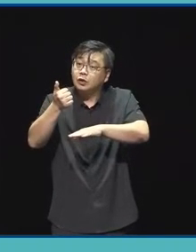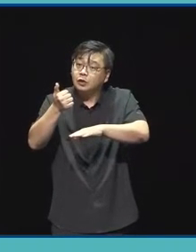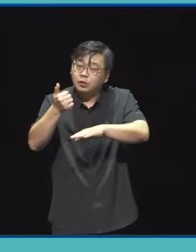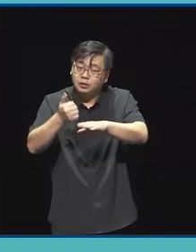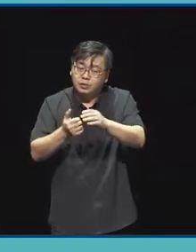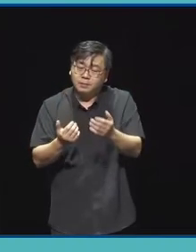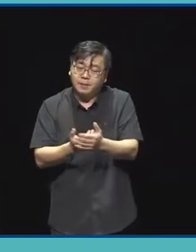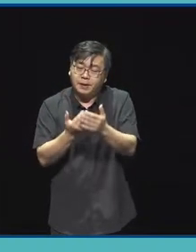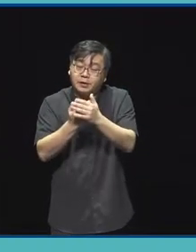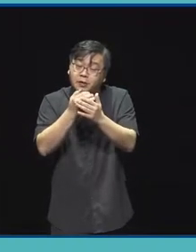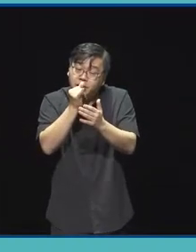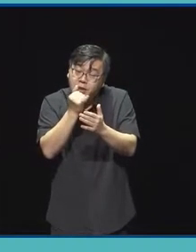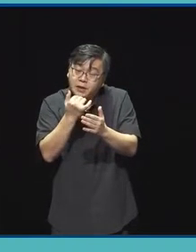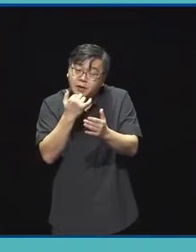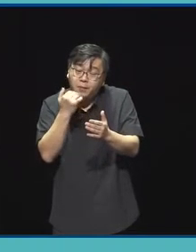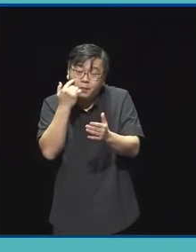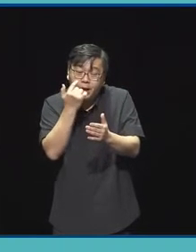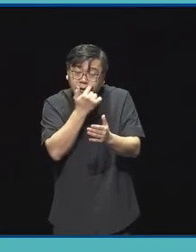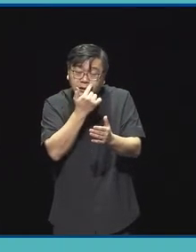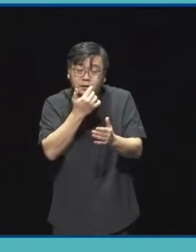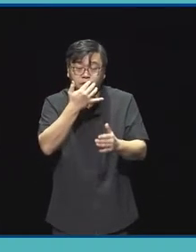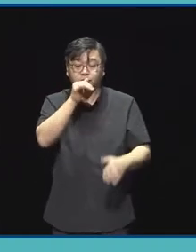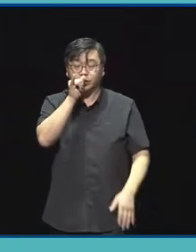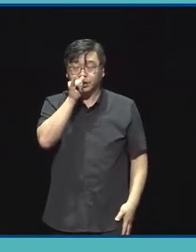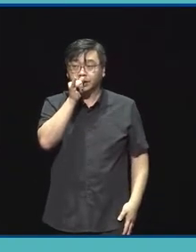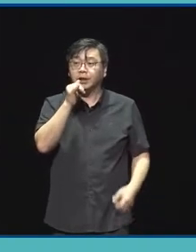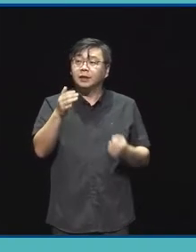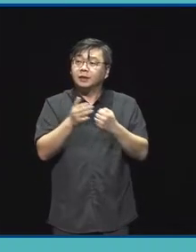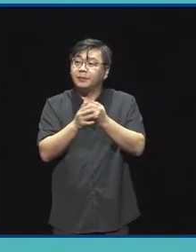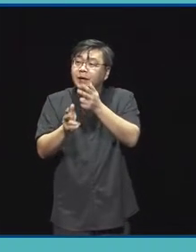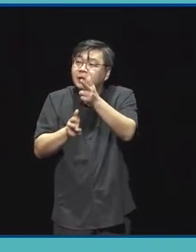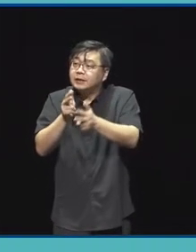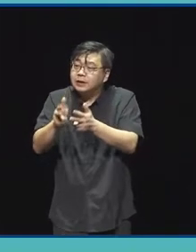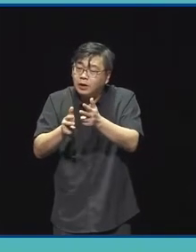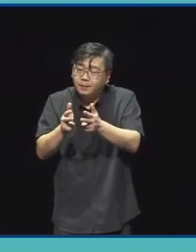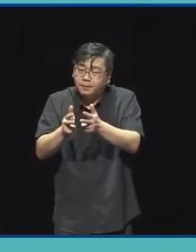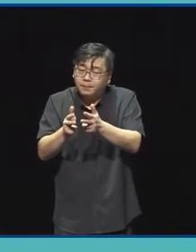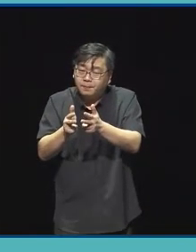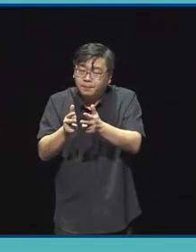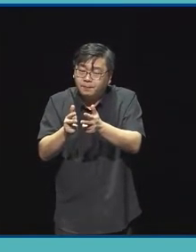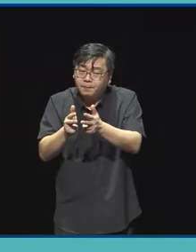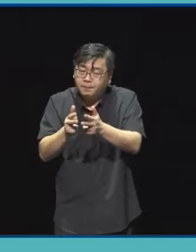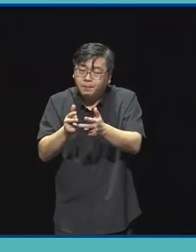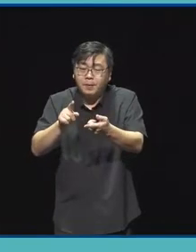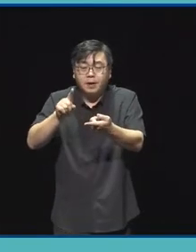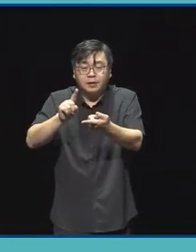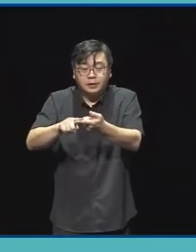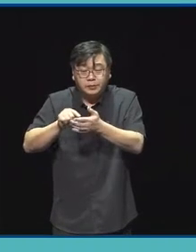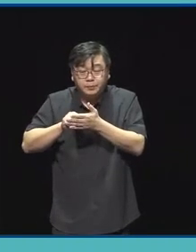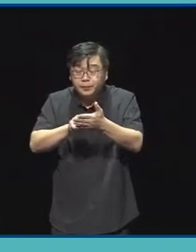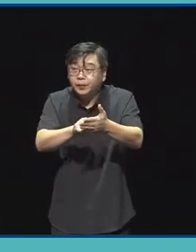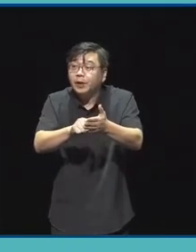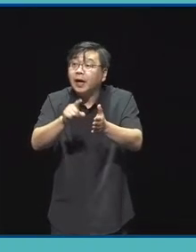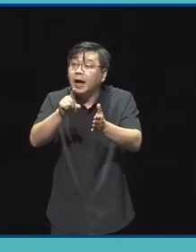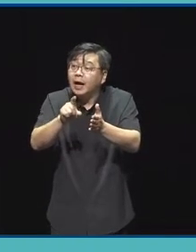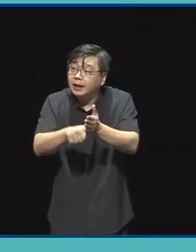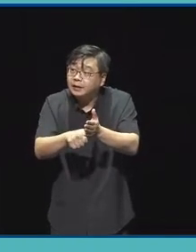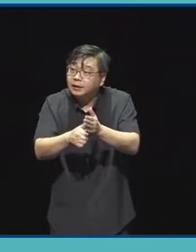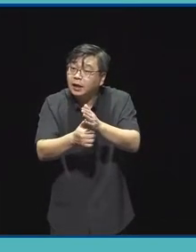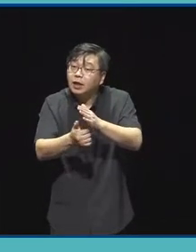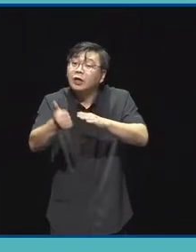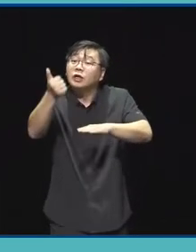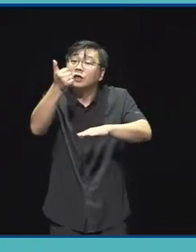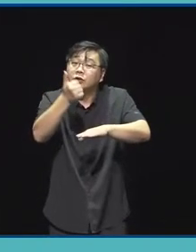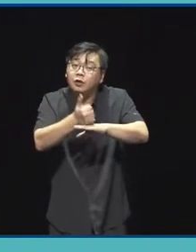있는 기회를 갖고 있습니다 그래서 사업에 선정되실 경우에는 성과 공유에 참여하셔야 된다는 부분들을 미리 알아두시면 좋을 것 같습니다